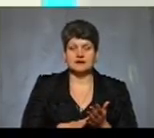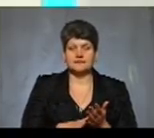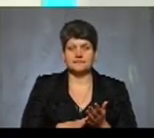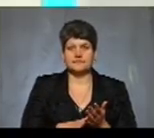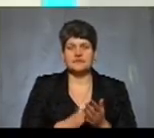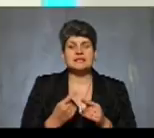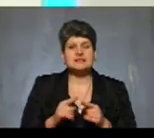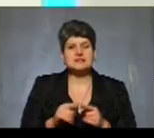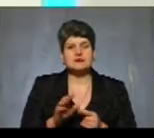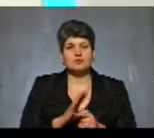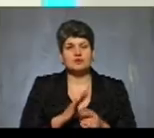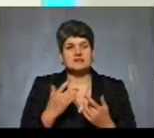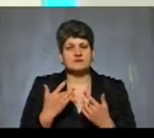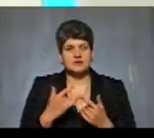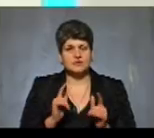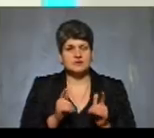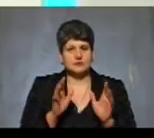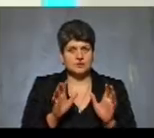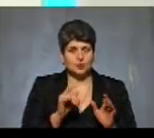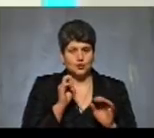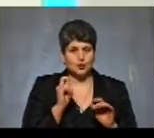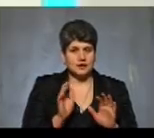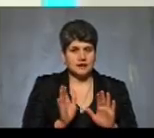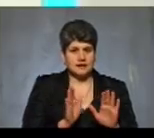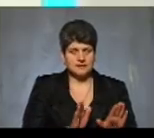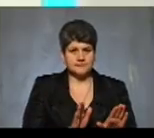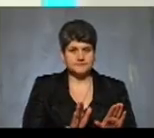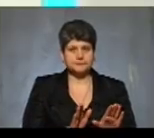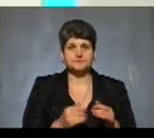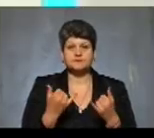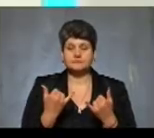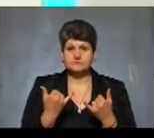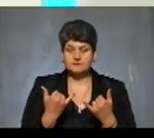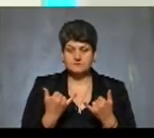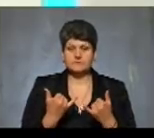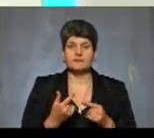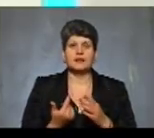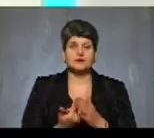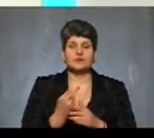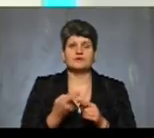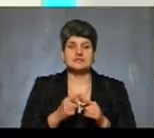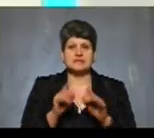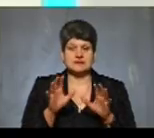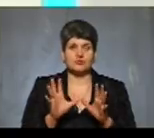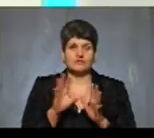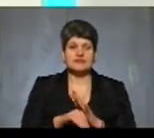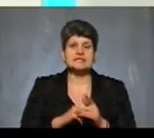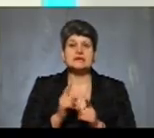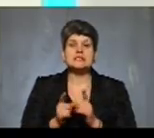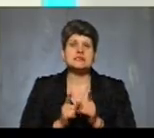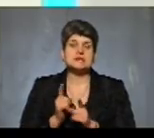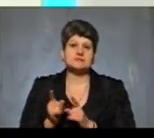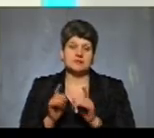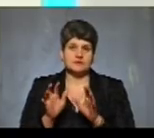Ні, це вони були звільнені згідно закону України. Це вже фактично зараз, знову ж таки, цим самим законом внесені зміни до